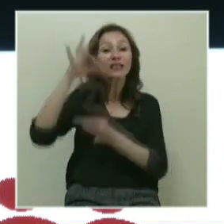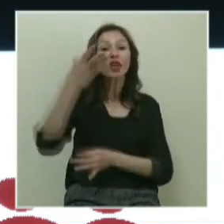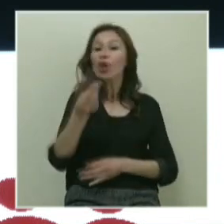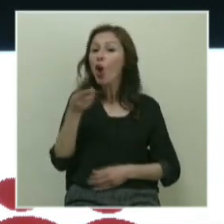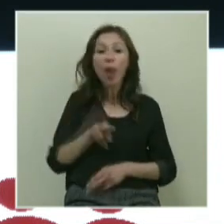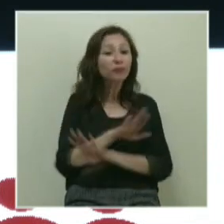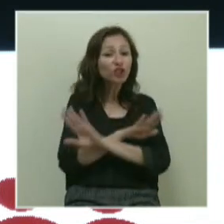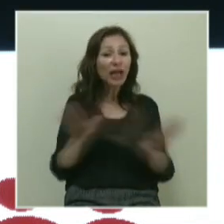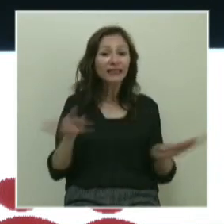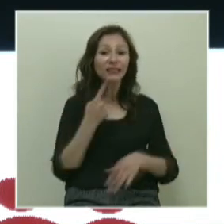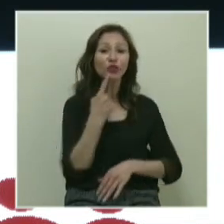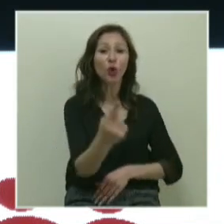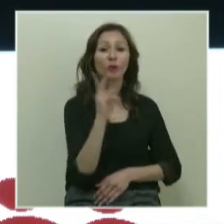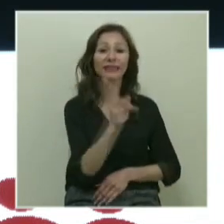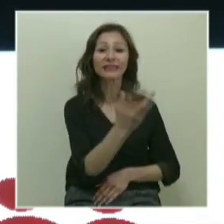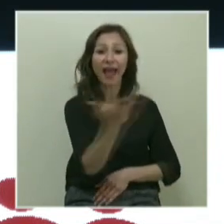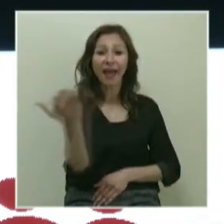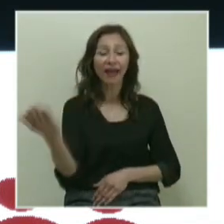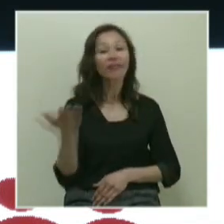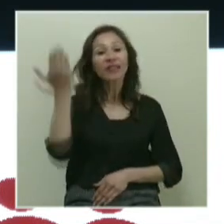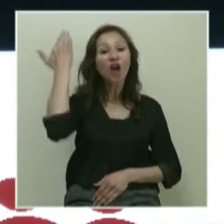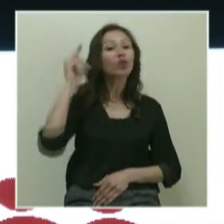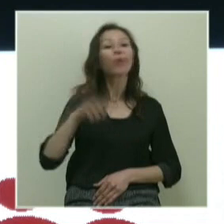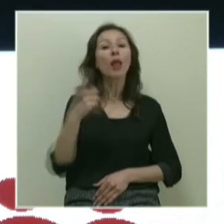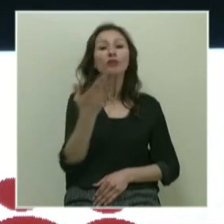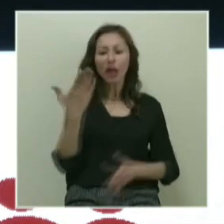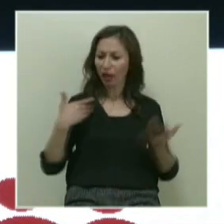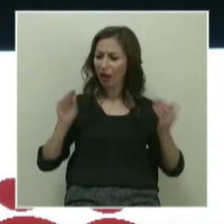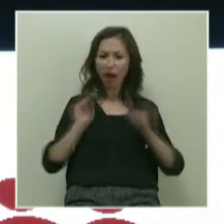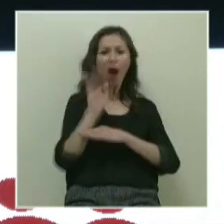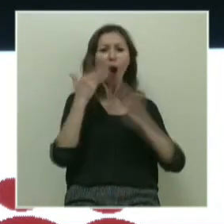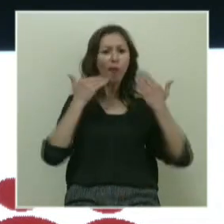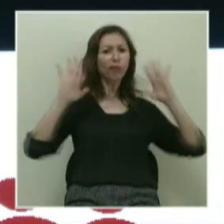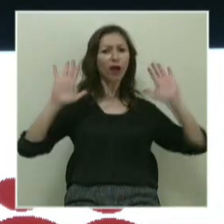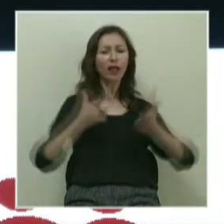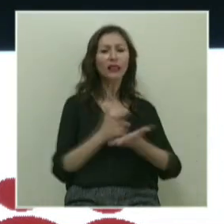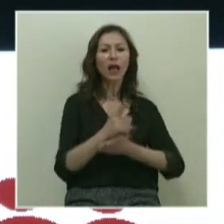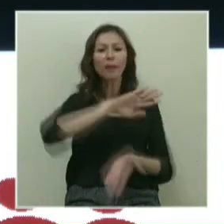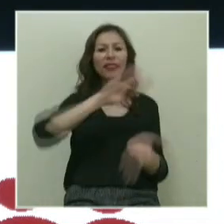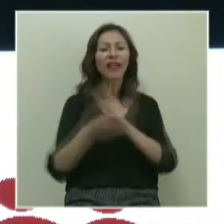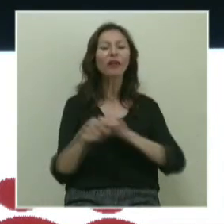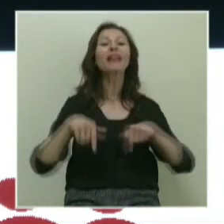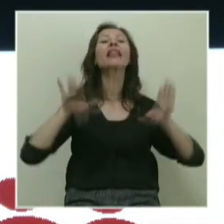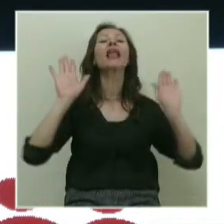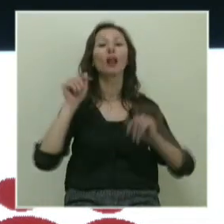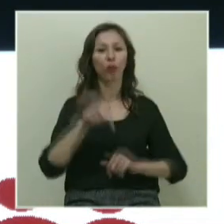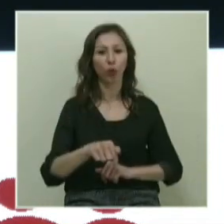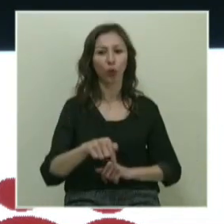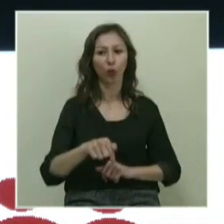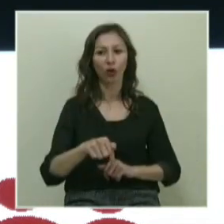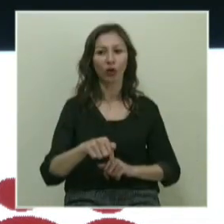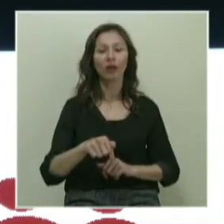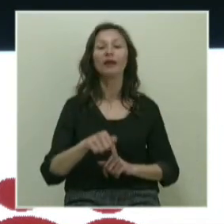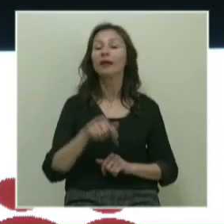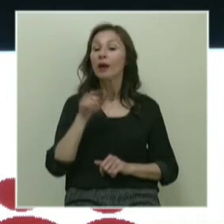ölmeyeceksiniz diyorum size. Daha önce böyle bir şey yaşamadınız. Tarım devrimi değil bu. Yazı